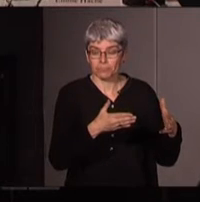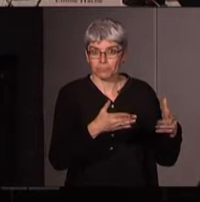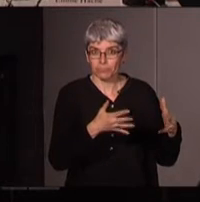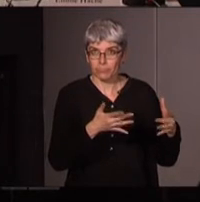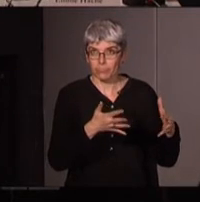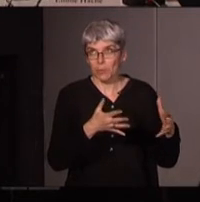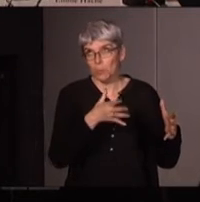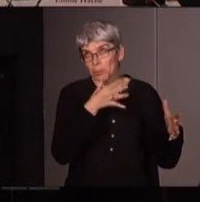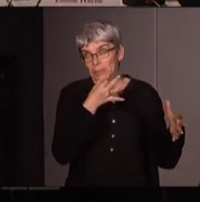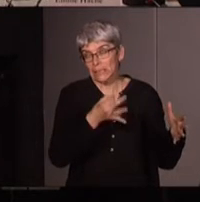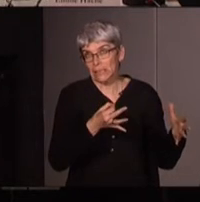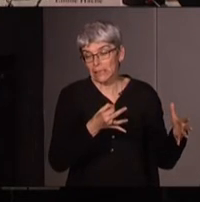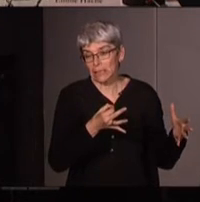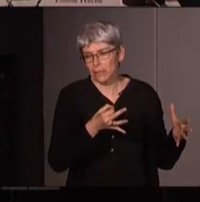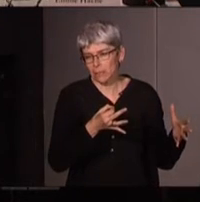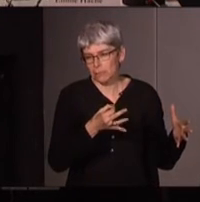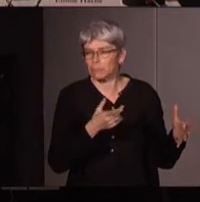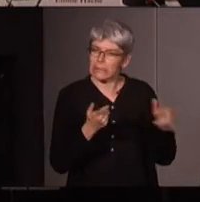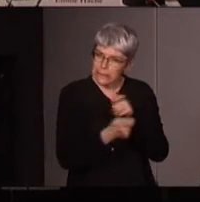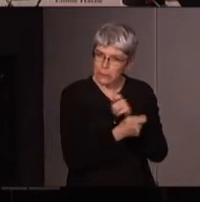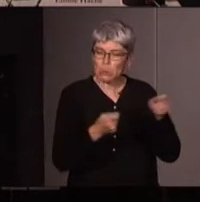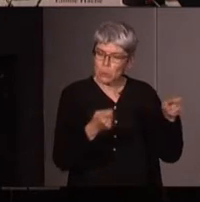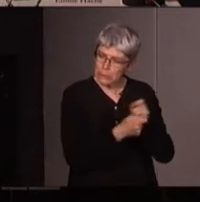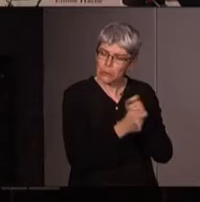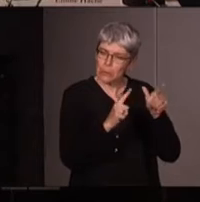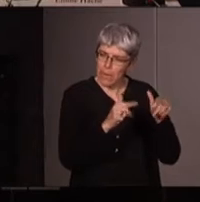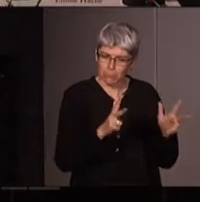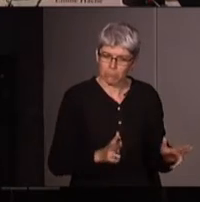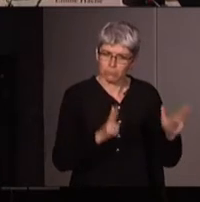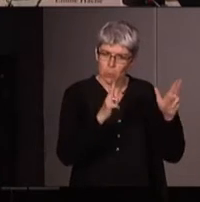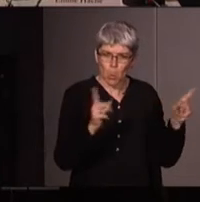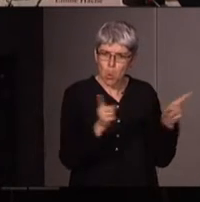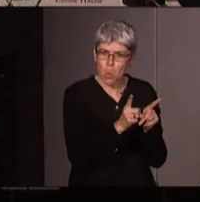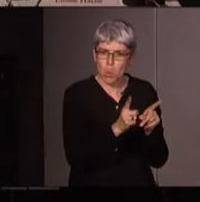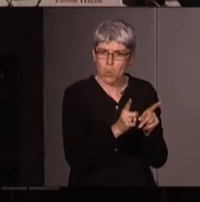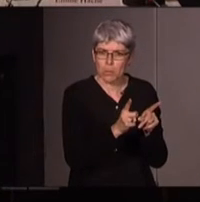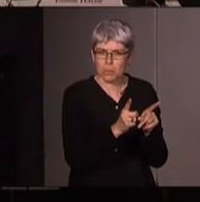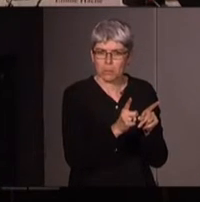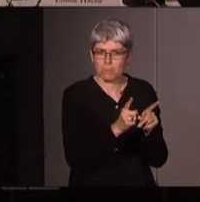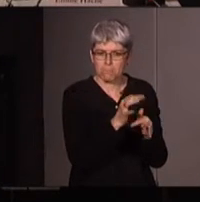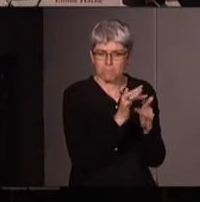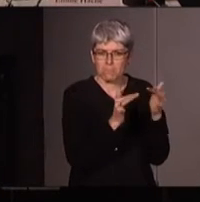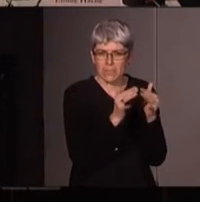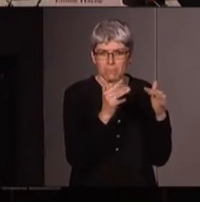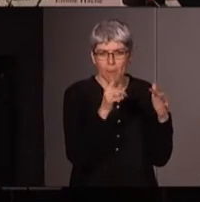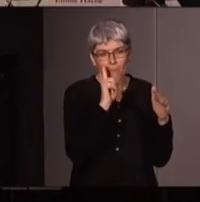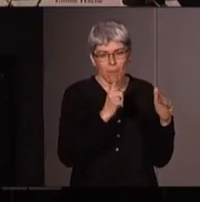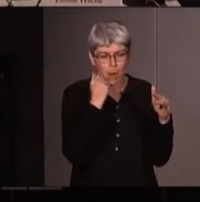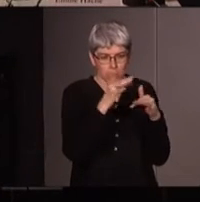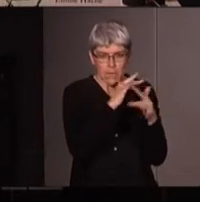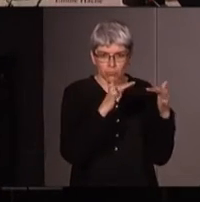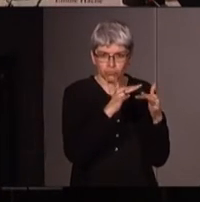bon je ne pourrais pas dire mais elles en ont discuté il y a eu une phase très très courte de mixité et elles ont décidé